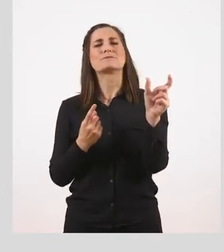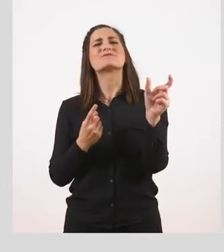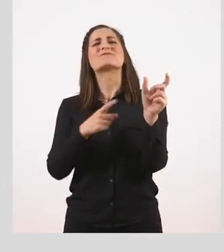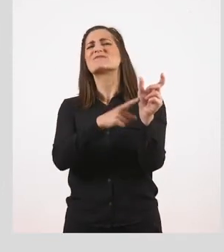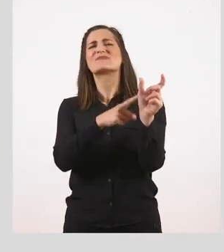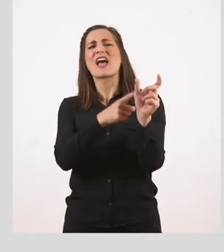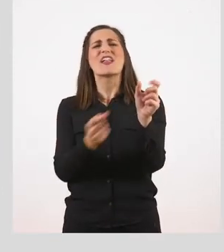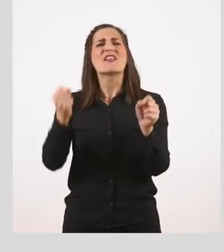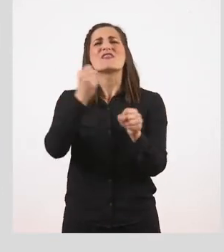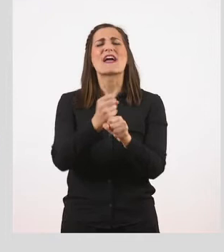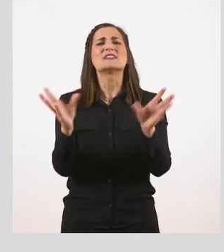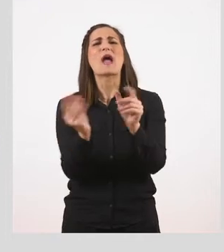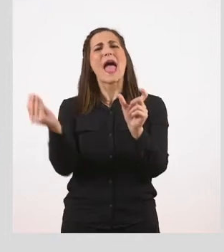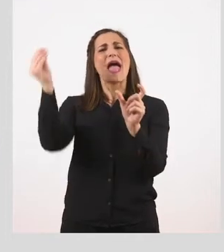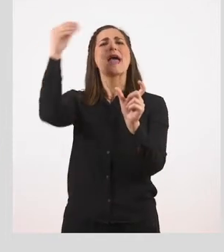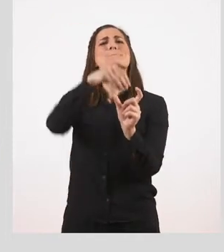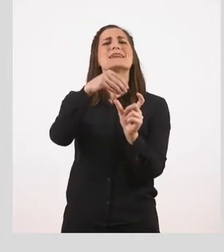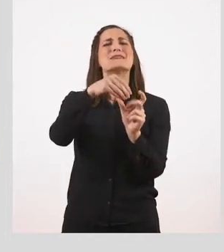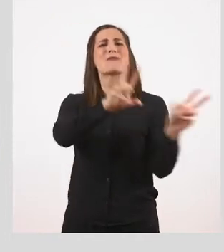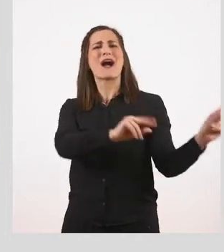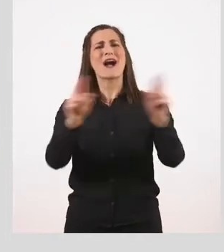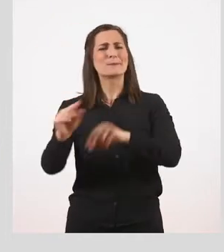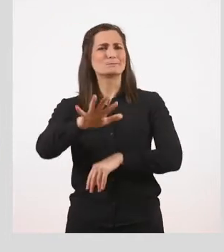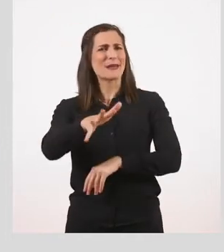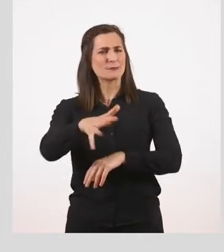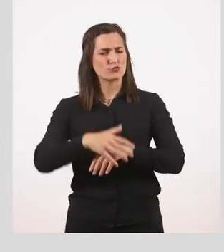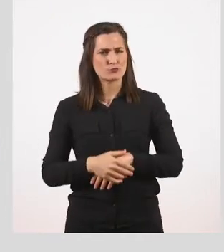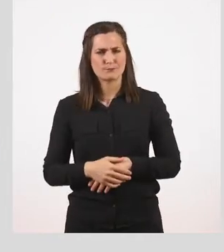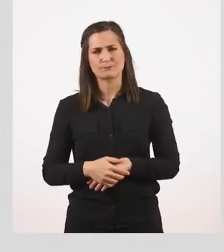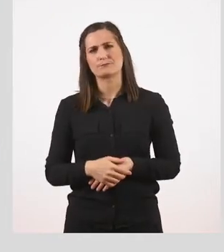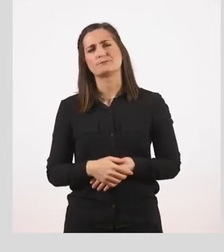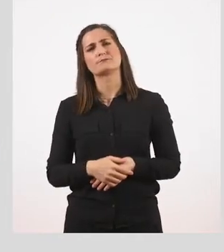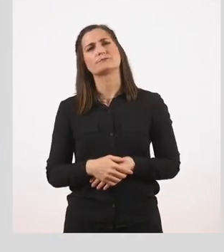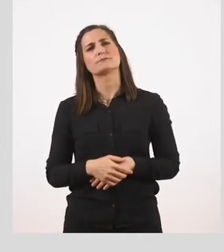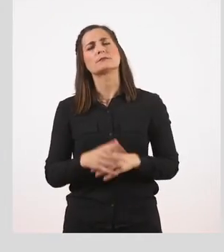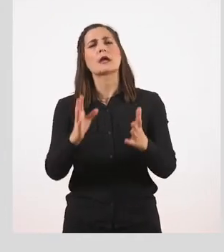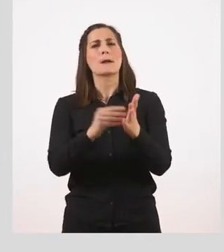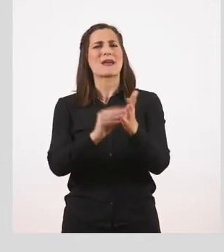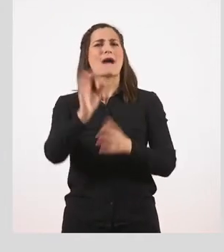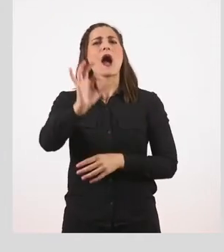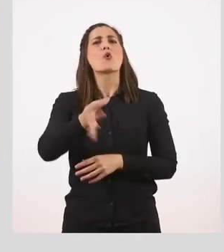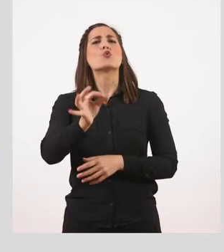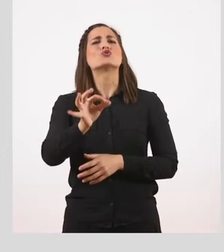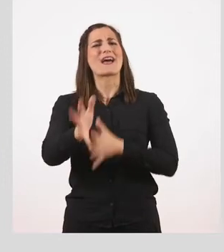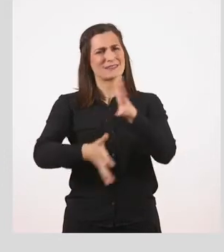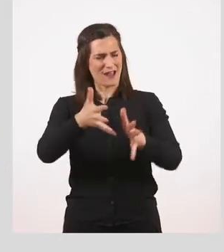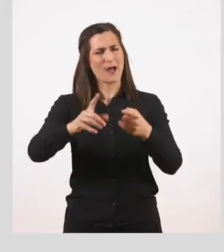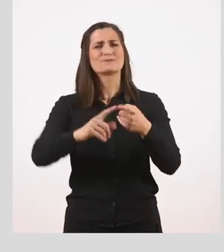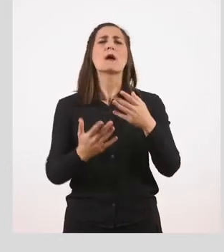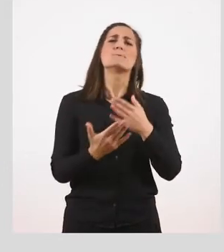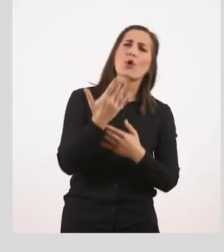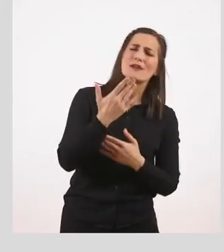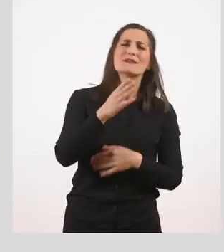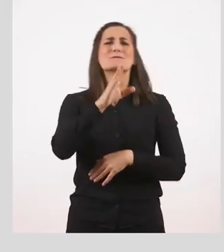το ρόλο επιρρήματος. Λειτουργούν δηλαδή κάπως σαν επιρρήματα. Ορισμένα ουσιαστικά είναι. Το πρωί,